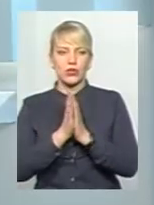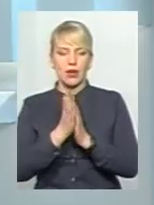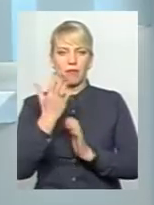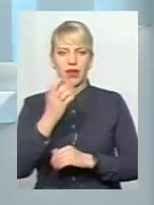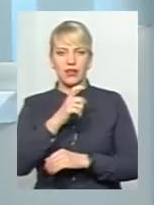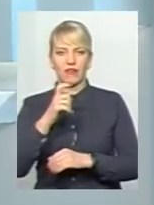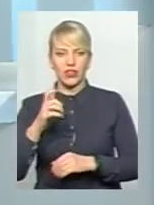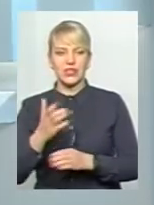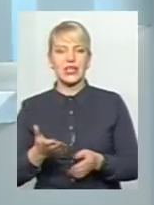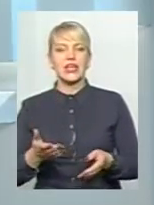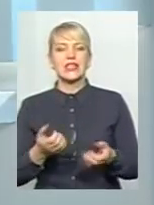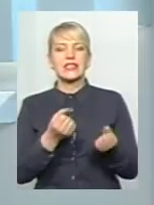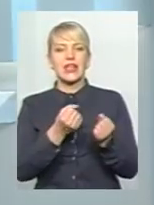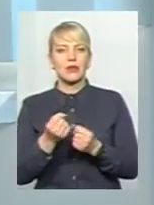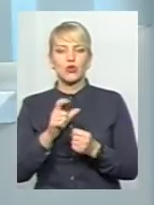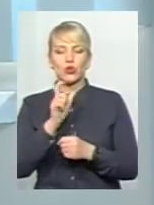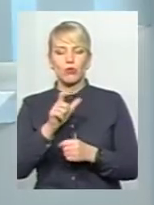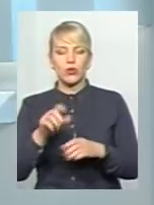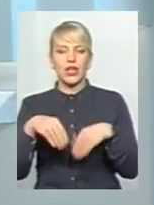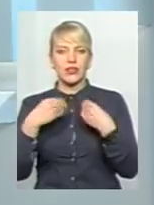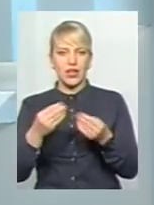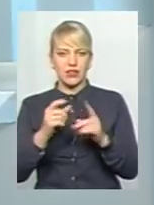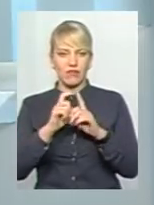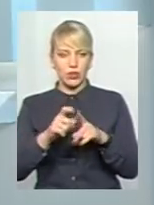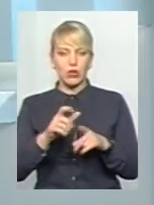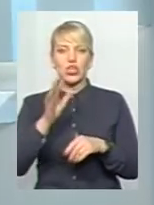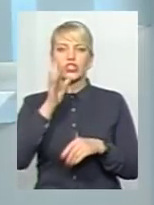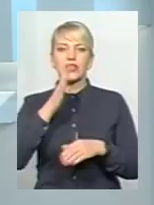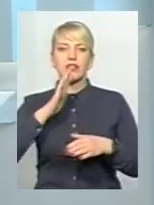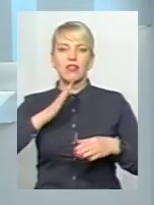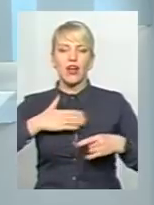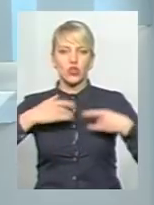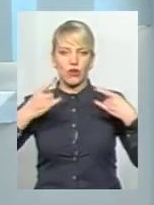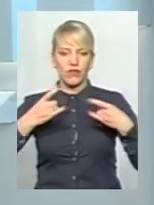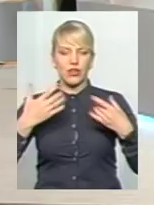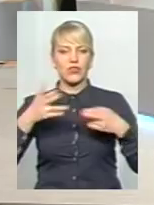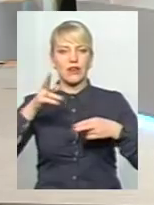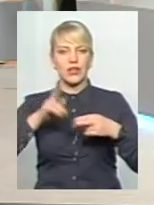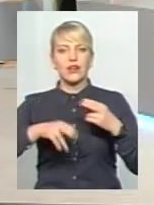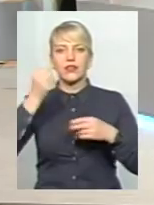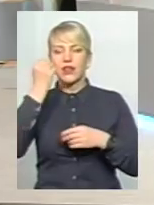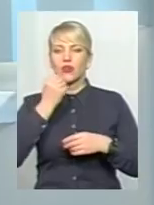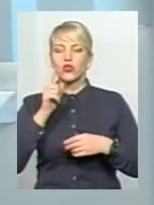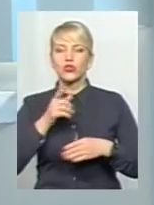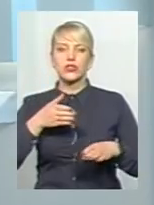затриматися, щоб ми людям надали відповідь, тому що час нашого ефіру вже вичерпано. Дякую вам, що завітали.